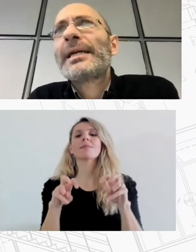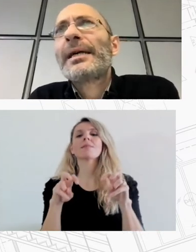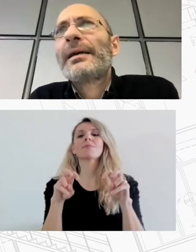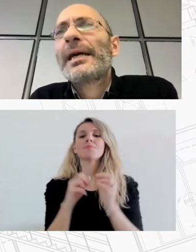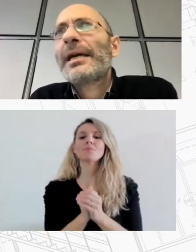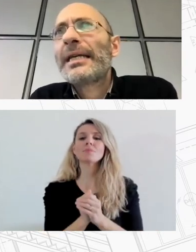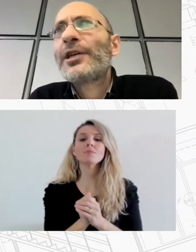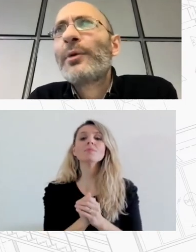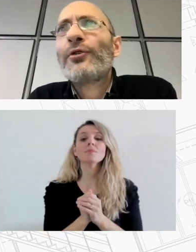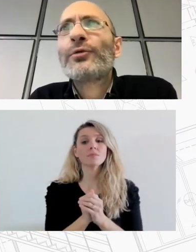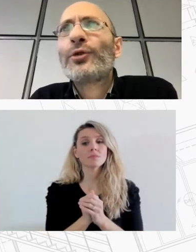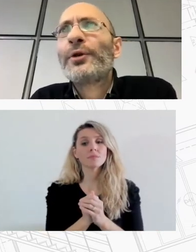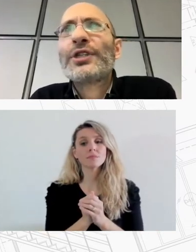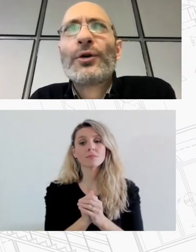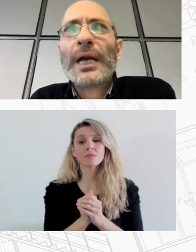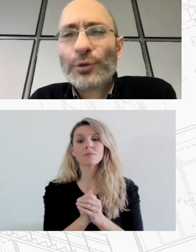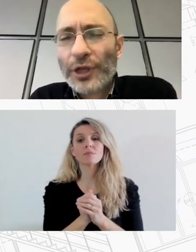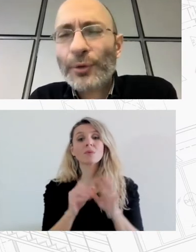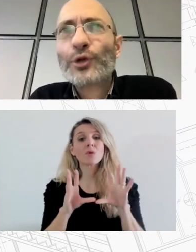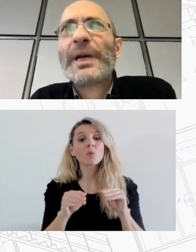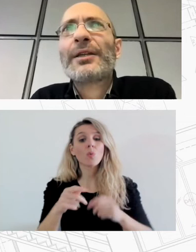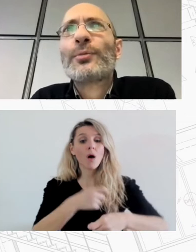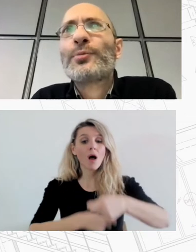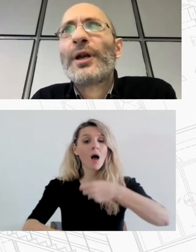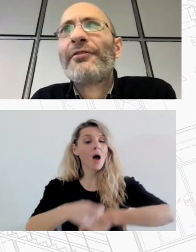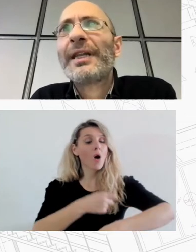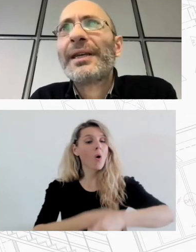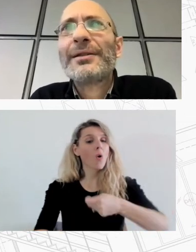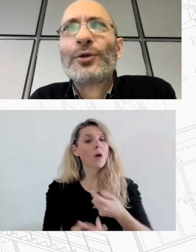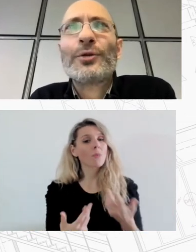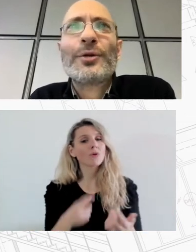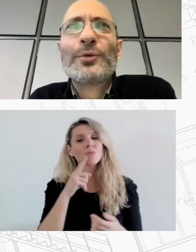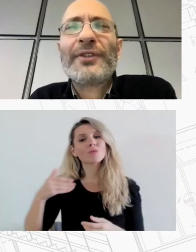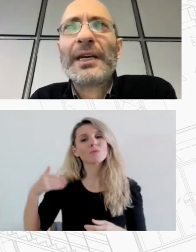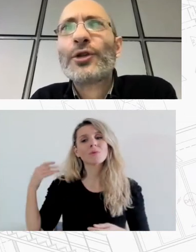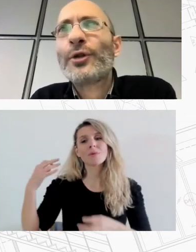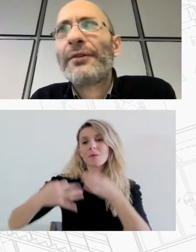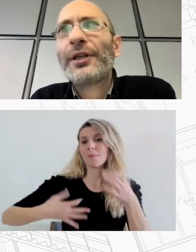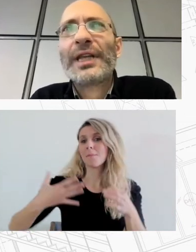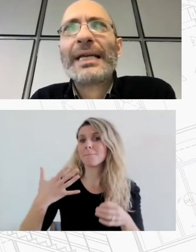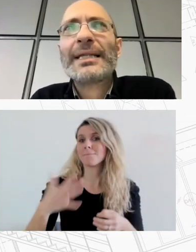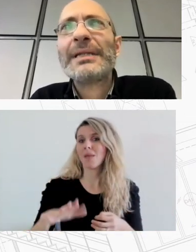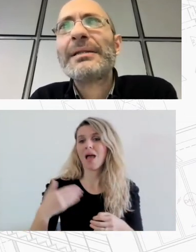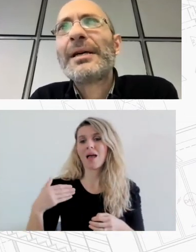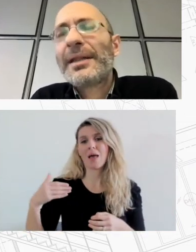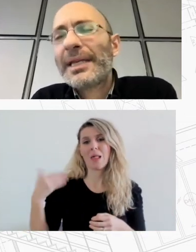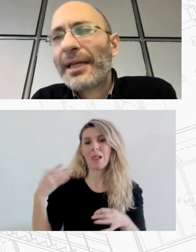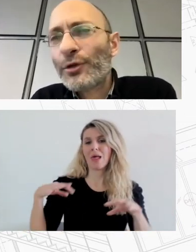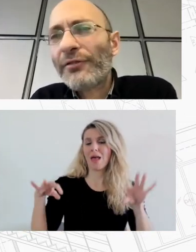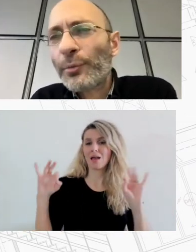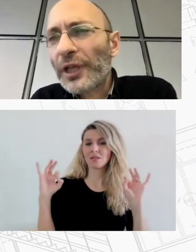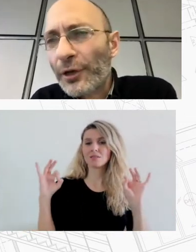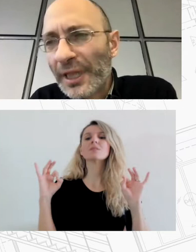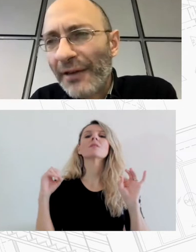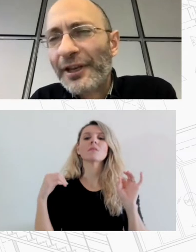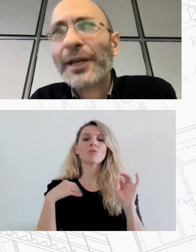σε εξελίξεις που αφορούν το τοπίο της αγοράς στους καινούριους παίκτες όπως προαναφέρθηκε που εμφανίζεται το τελευταίο διάστημα θα σταθώ